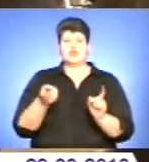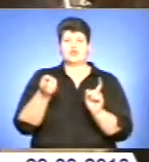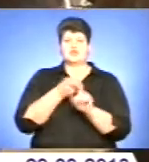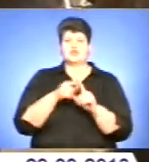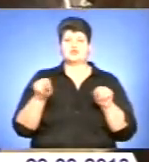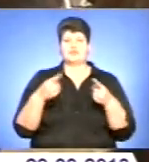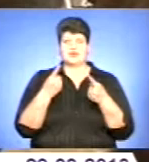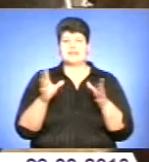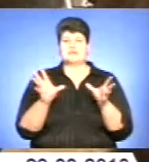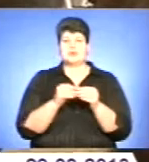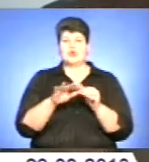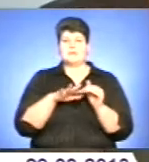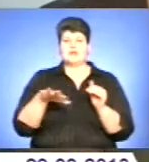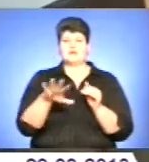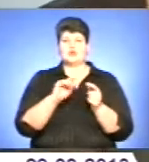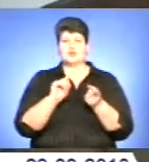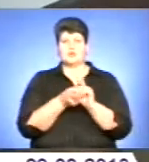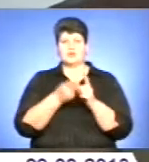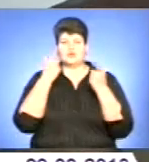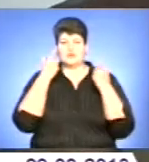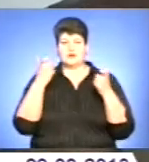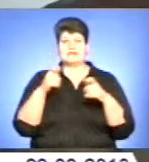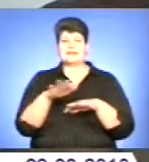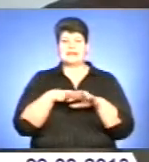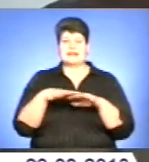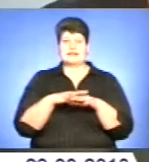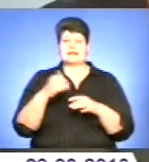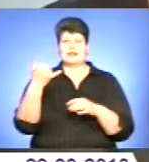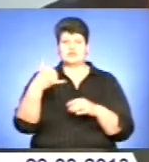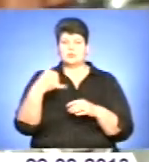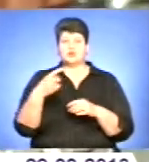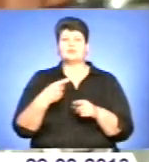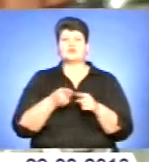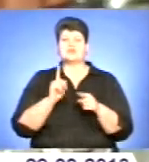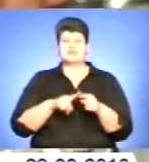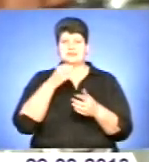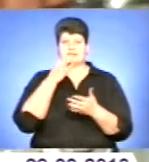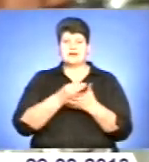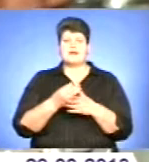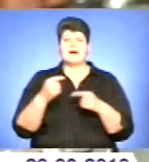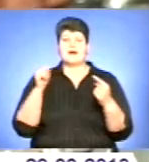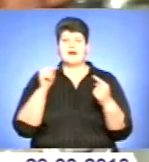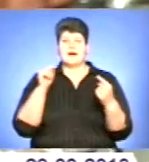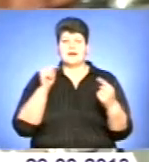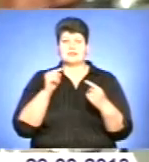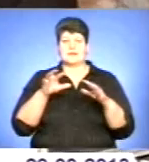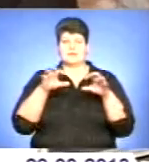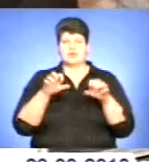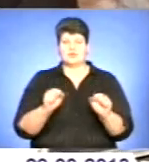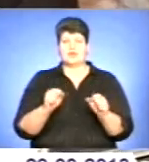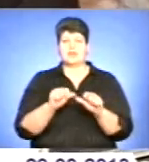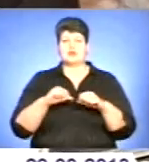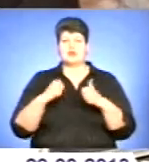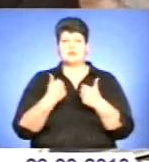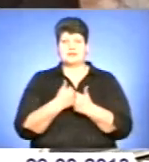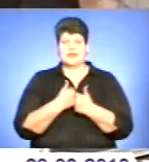створення спільної платформи з обміною інформацією на ринках та нафтопродуктів. Про це домовився антимонопольний комітет України з колегами із Росії та